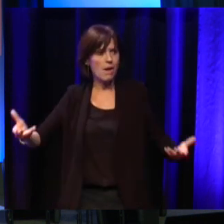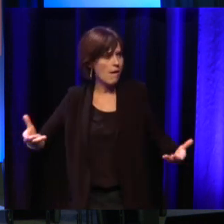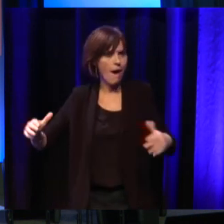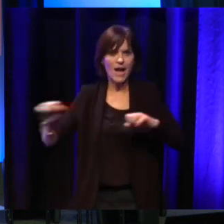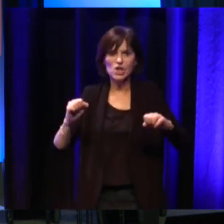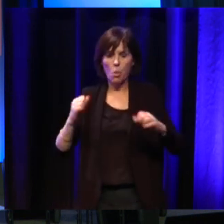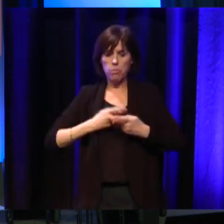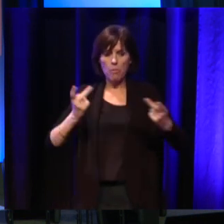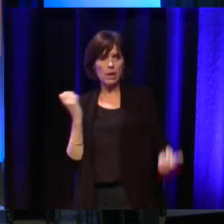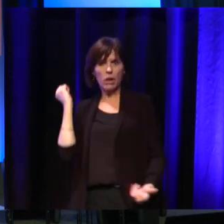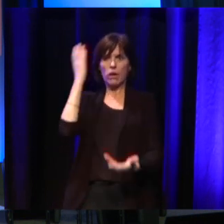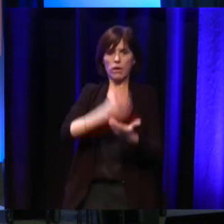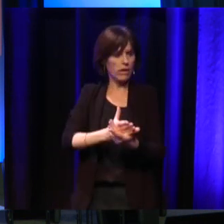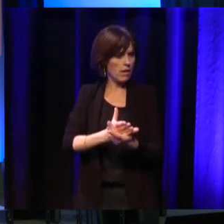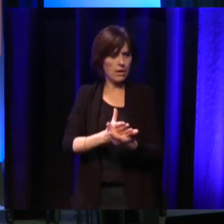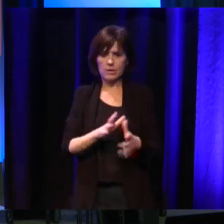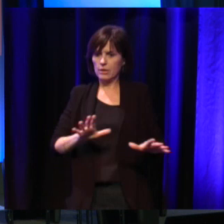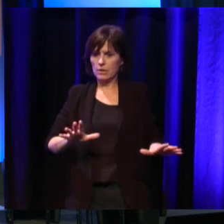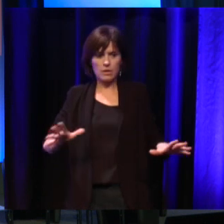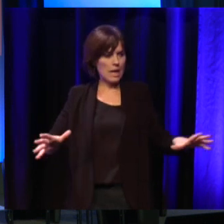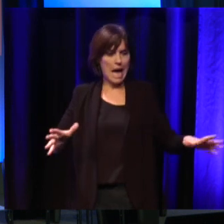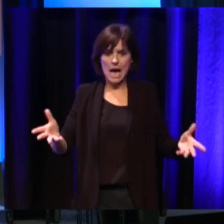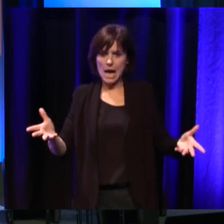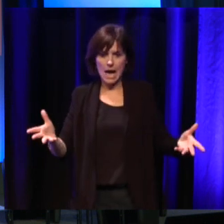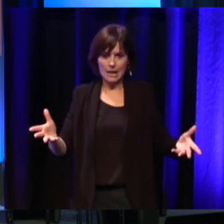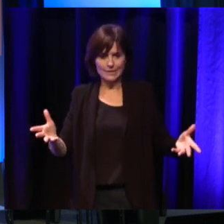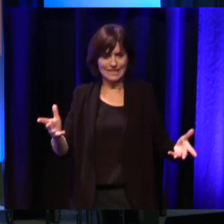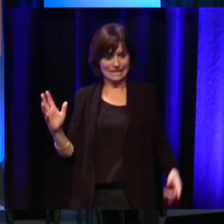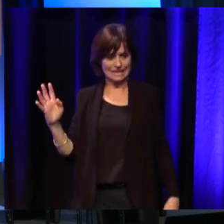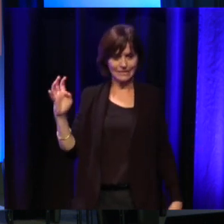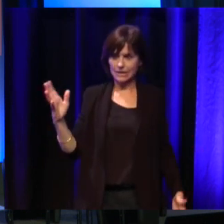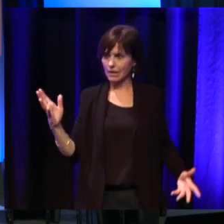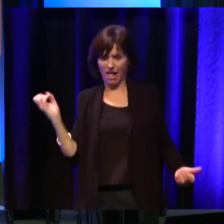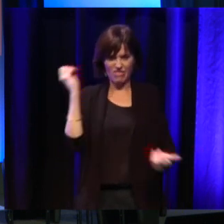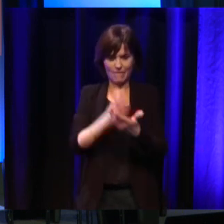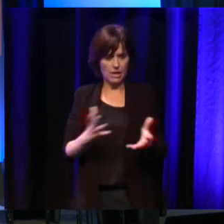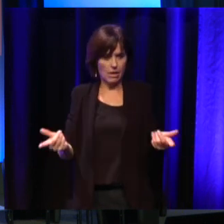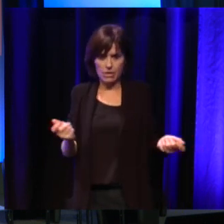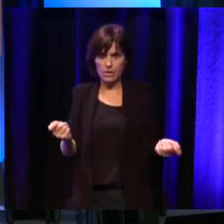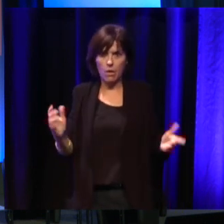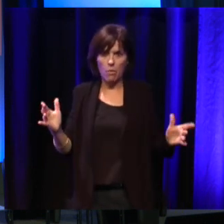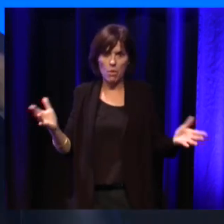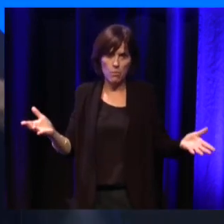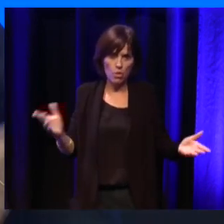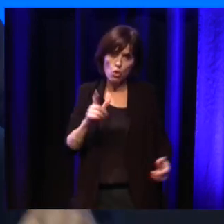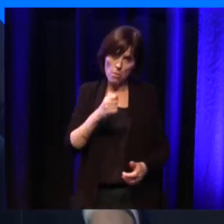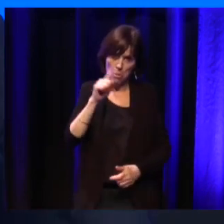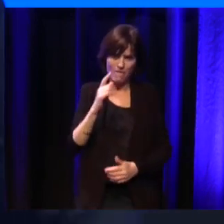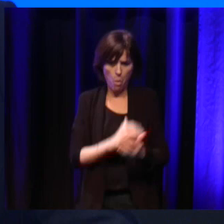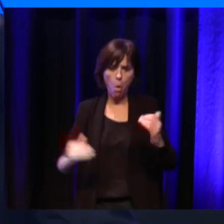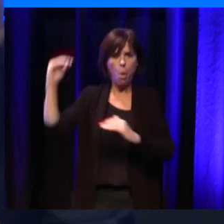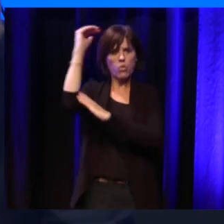cet aspect d'intérêt privé. Donc, l'action publique, elle doit se situer au-dessus de l'intérêt privé.